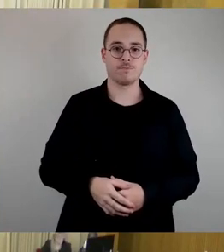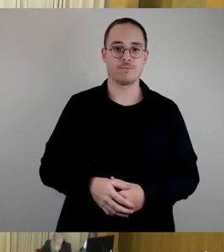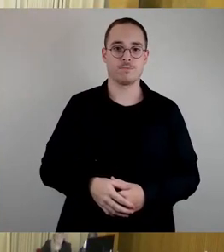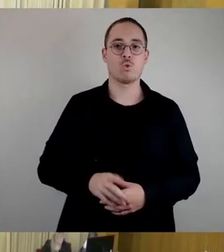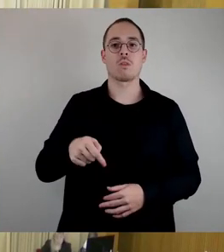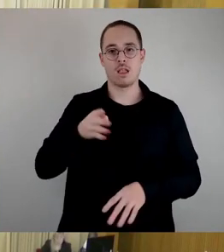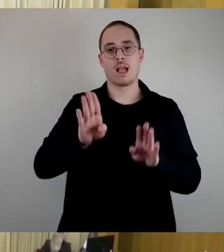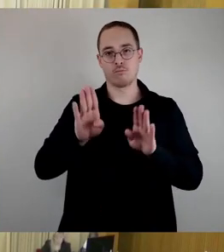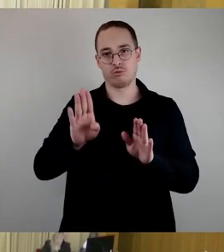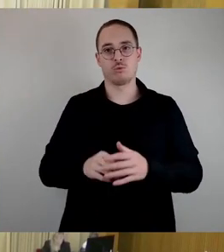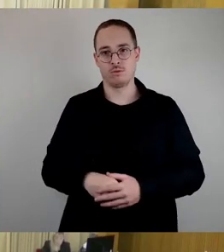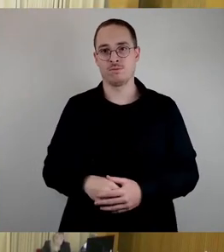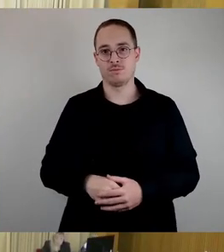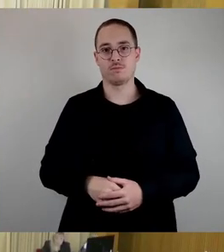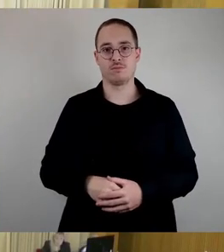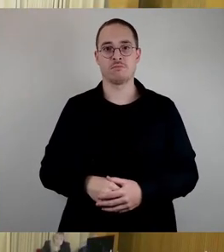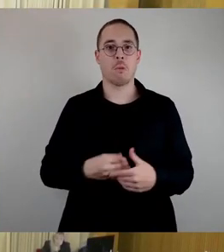Tja, was soll ich dazu sagen?